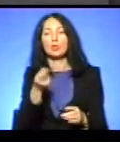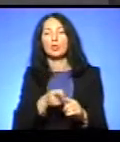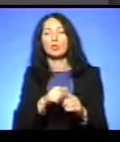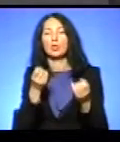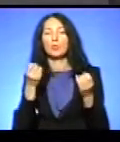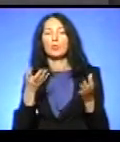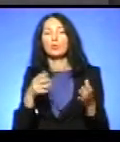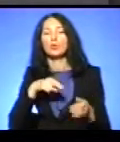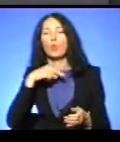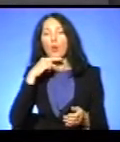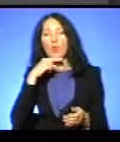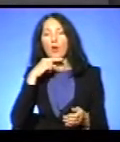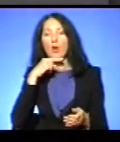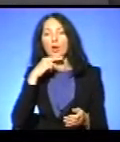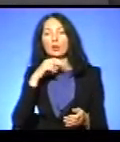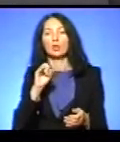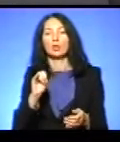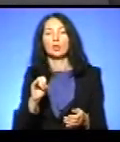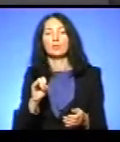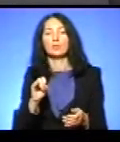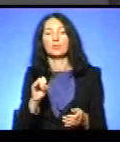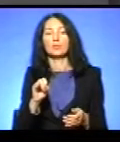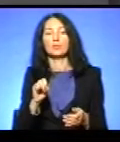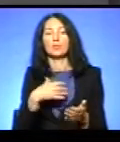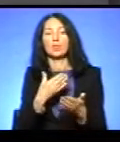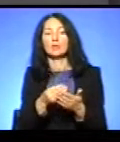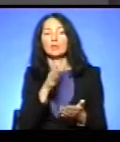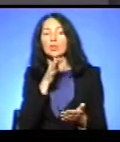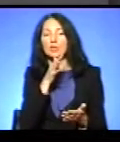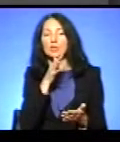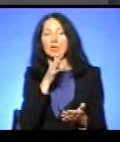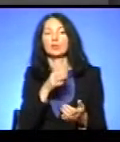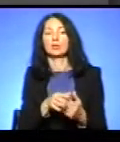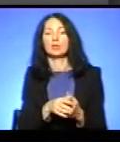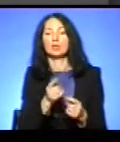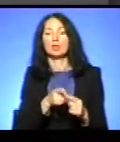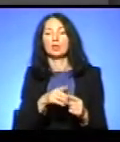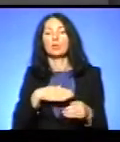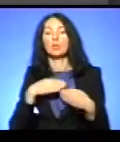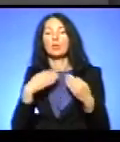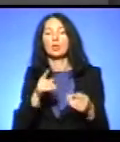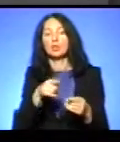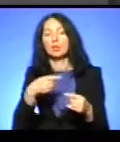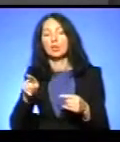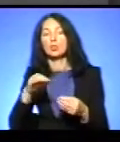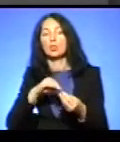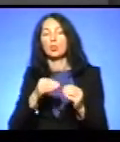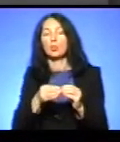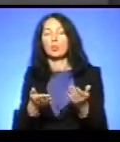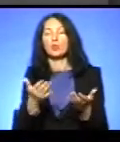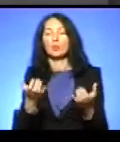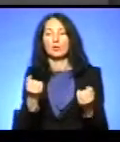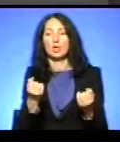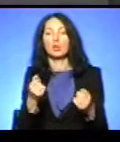просто увага і, власне, свій час. Навіть найважливіше, найдорожче, так? Час, який ми приділяємо ті чи інші проблеми. Тобто, якщо взяти